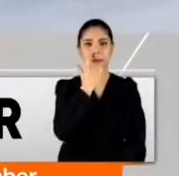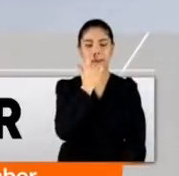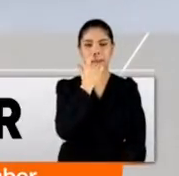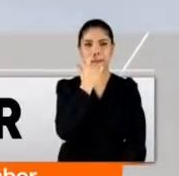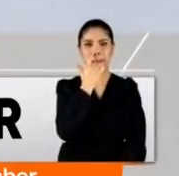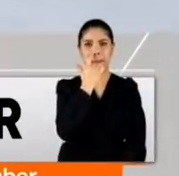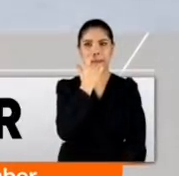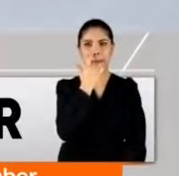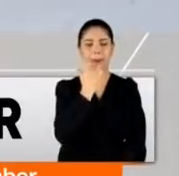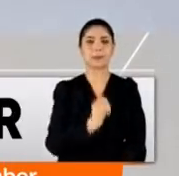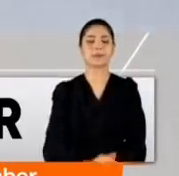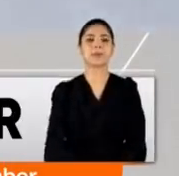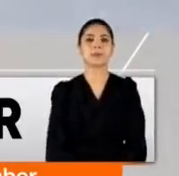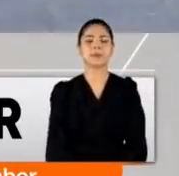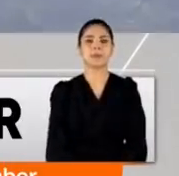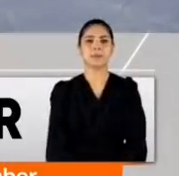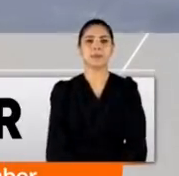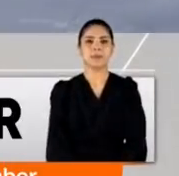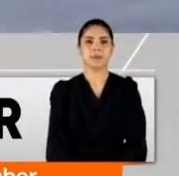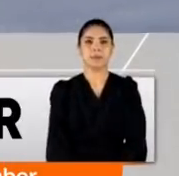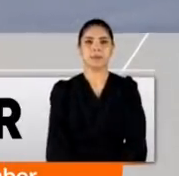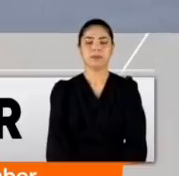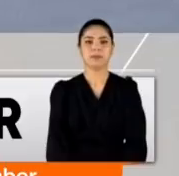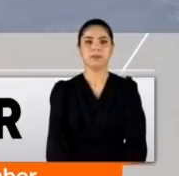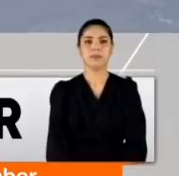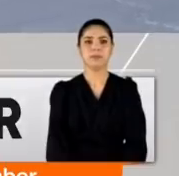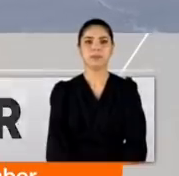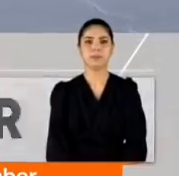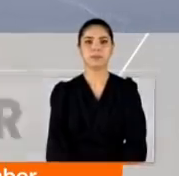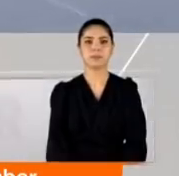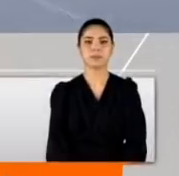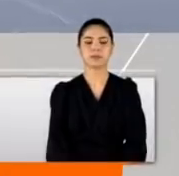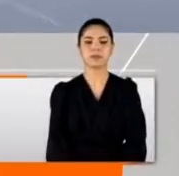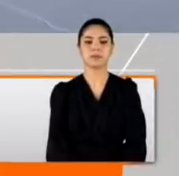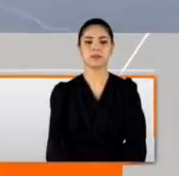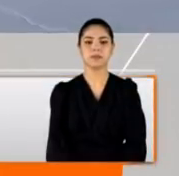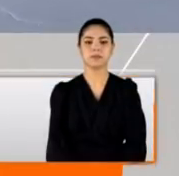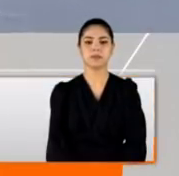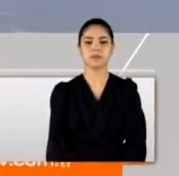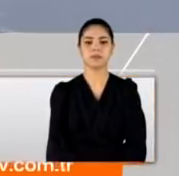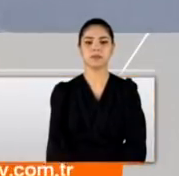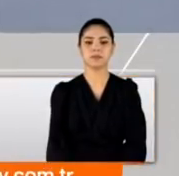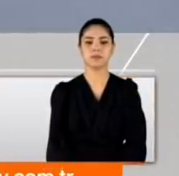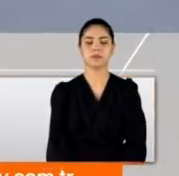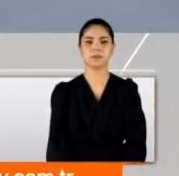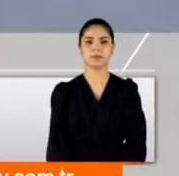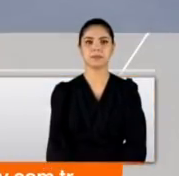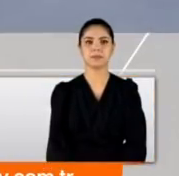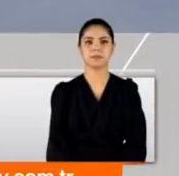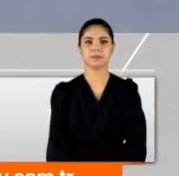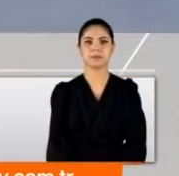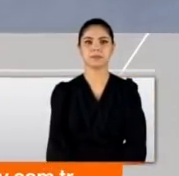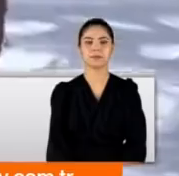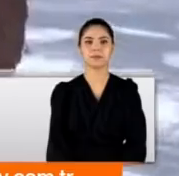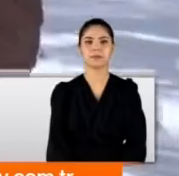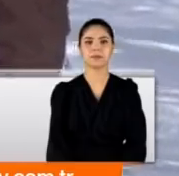parkurdu ki kişilerin o görüntüleri paylaşmaları, izlenimlerini, deneyimlerini paylaşmaları diğer bu alanla ilgilenen kişileri de